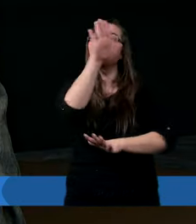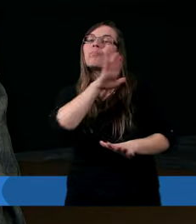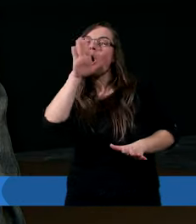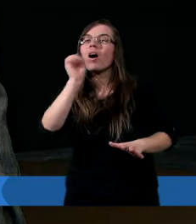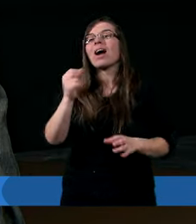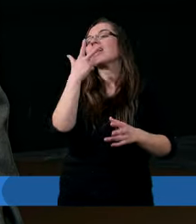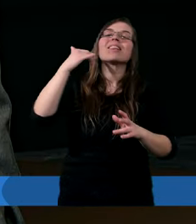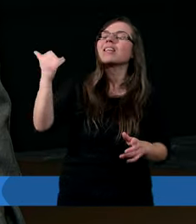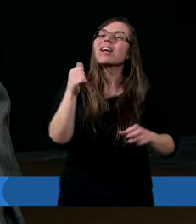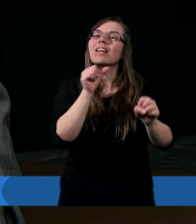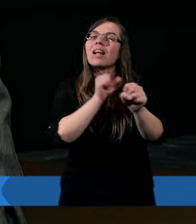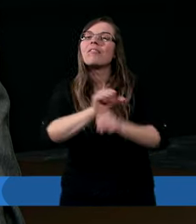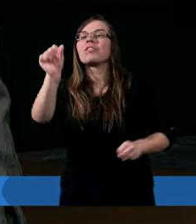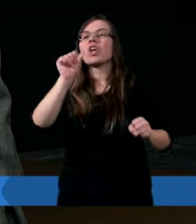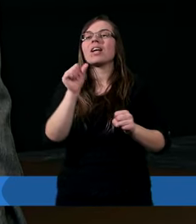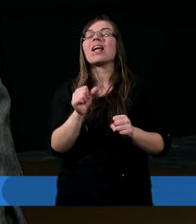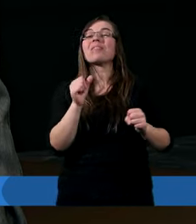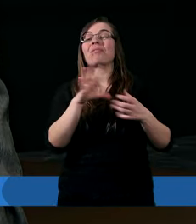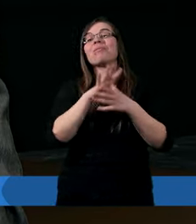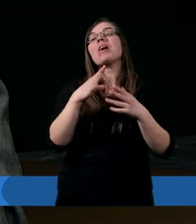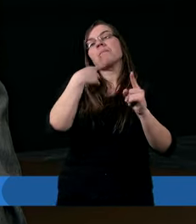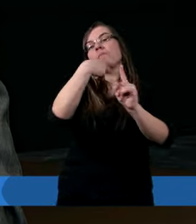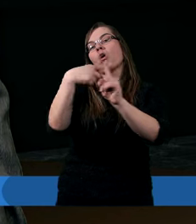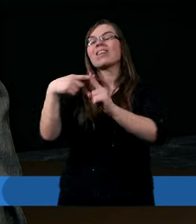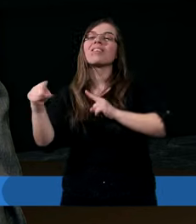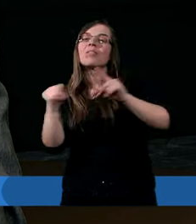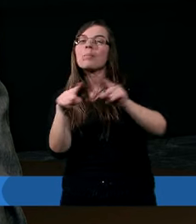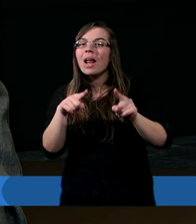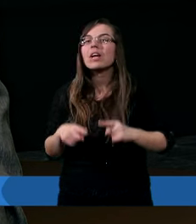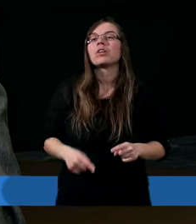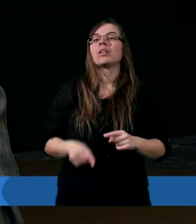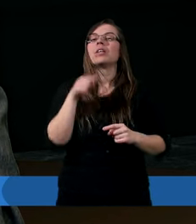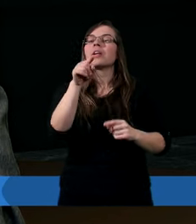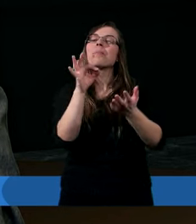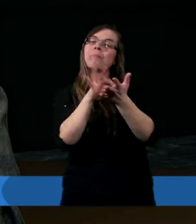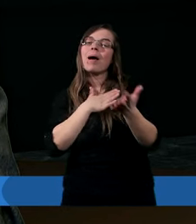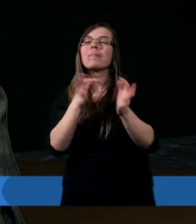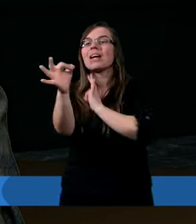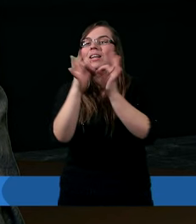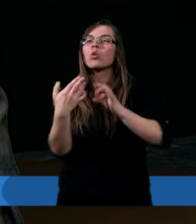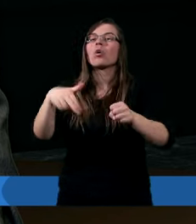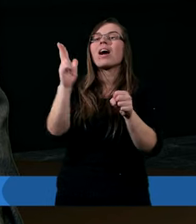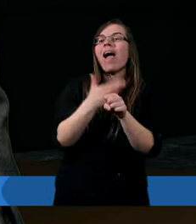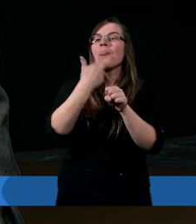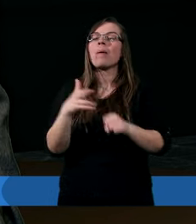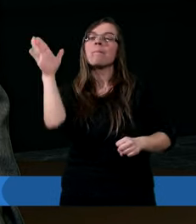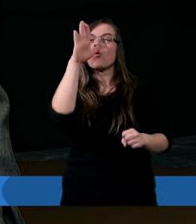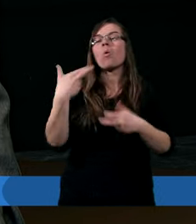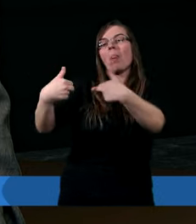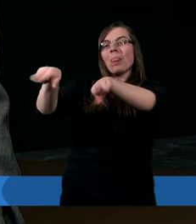nie zawsze jest, bo myślimy o zawsze pozytywnie. W tej chwili dosłownie przyszła mi na myśl ta historia, kiedy Pan Bóg nawraca